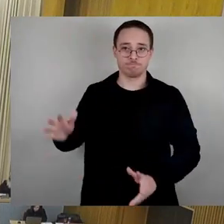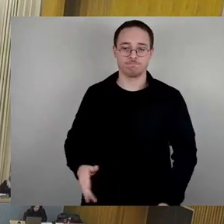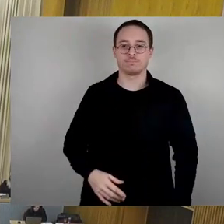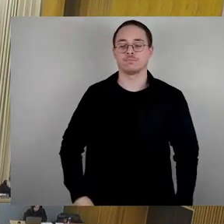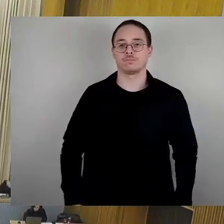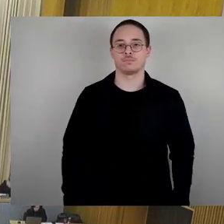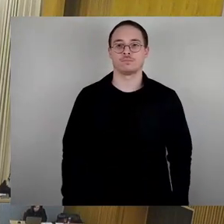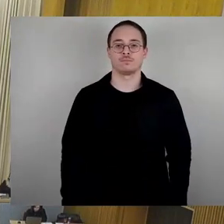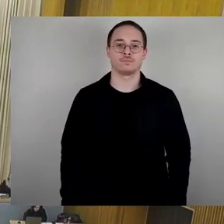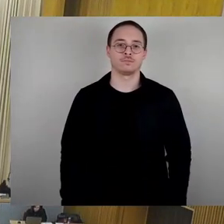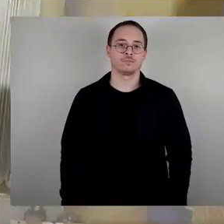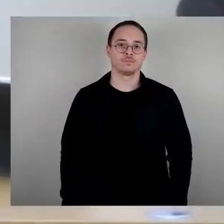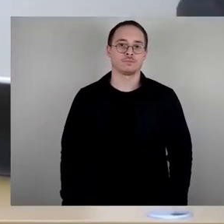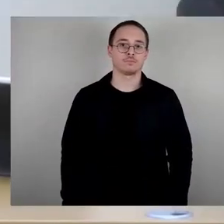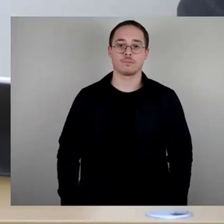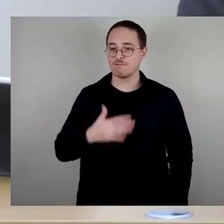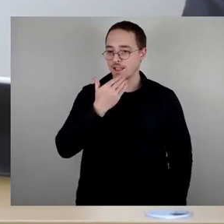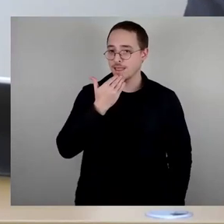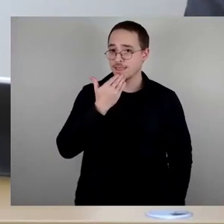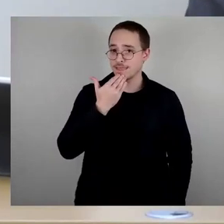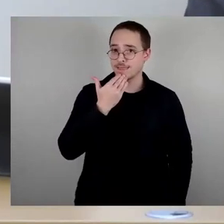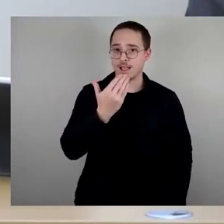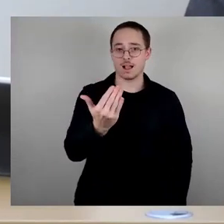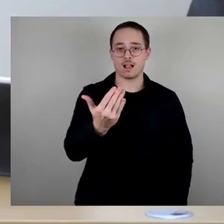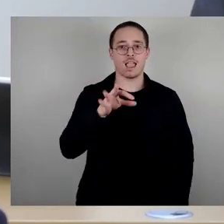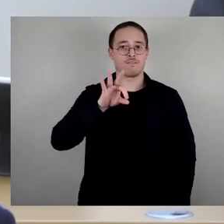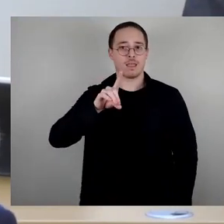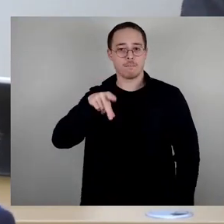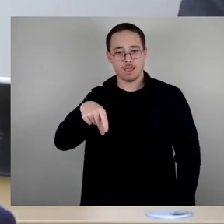Vielen Dank. FDP-Fraktion, das Wort gewünscht. Holger Hasel, bitte.